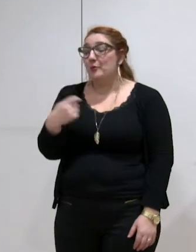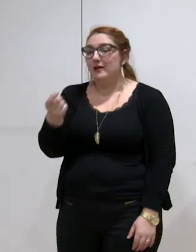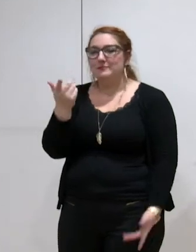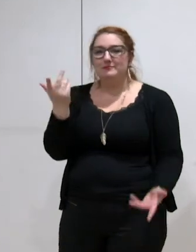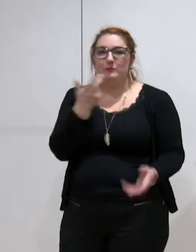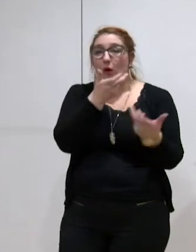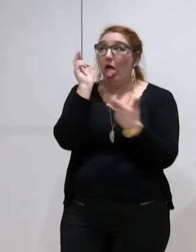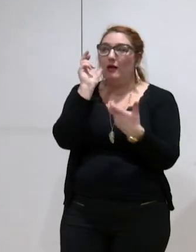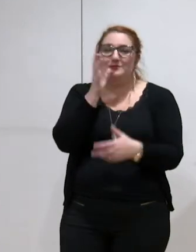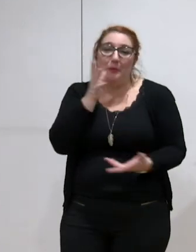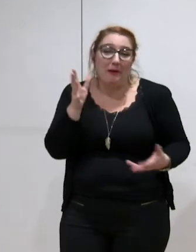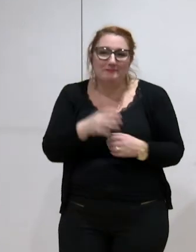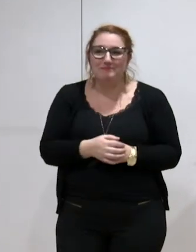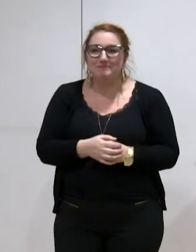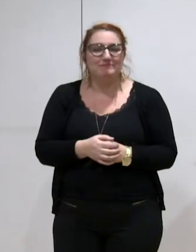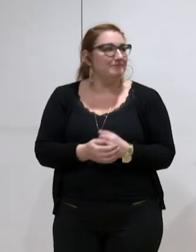des yeux dans le dos.